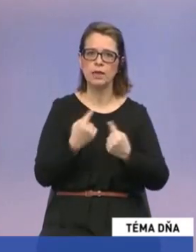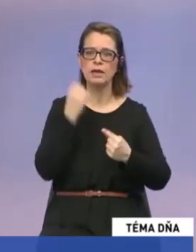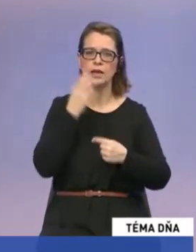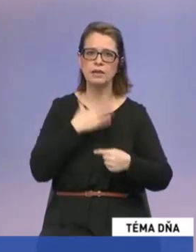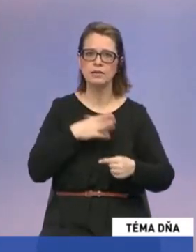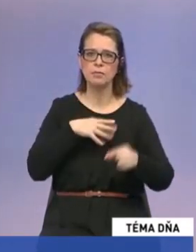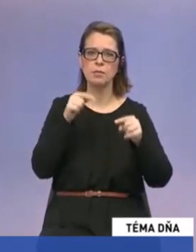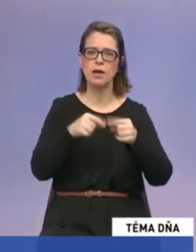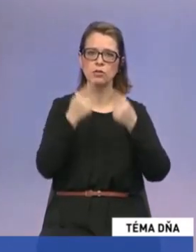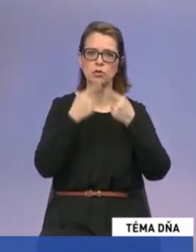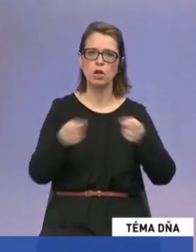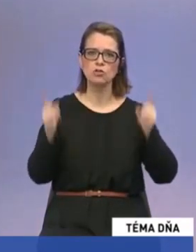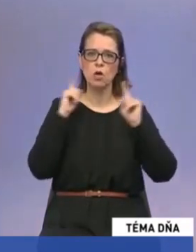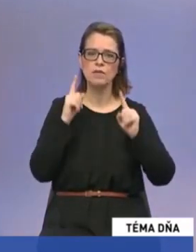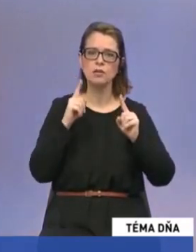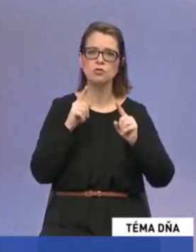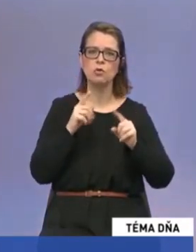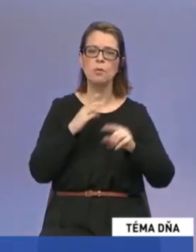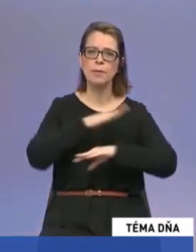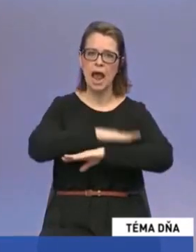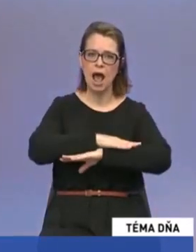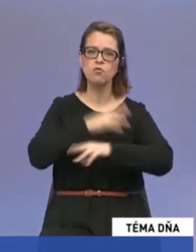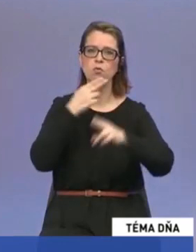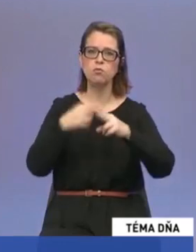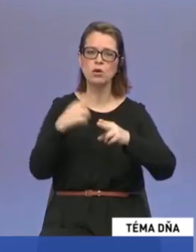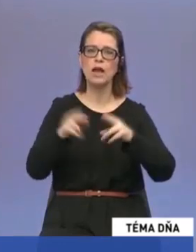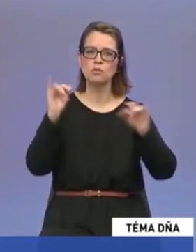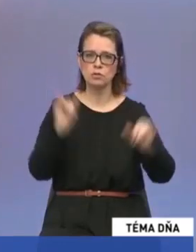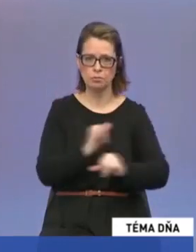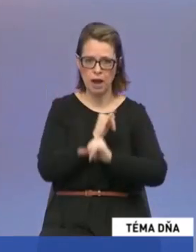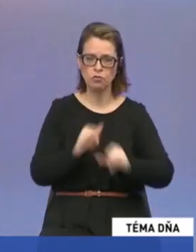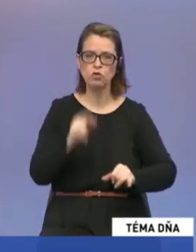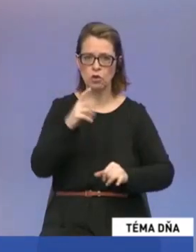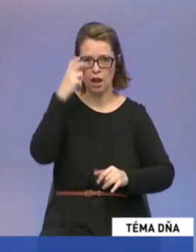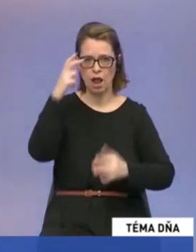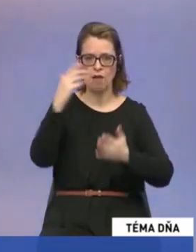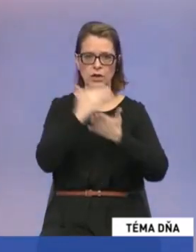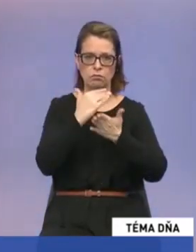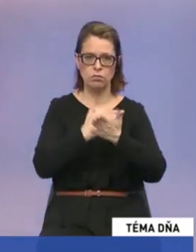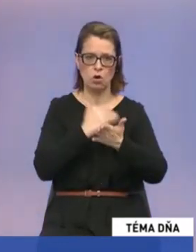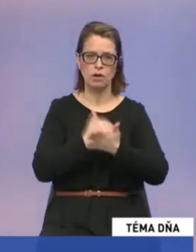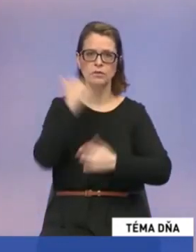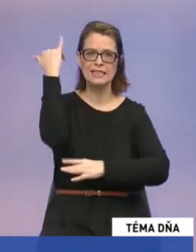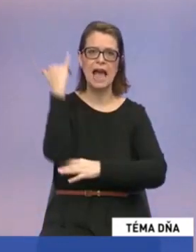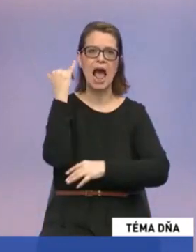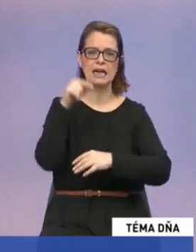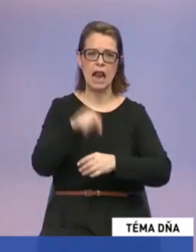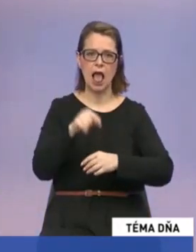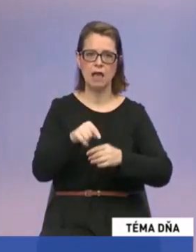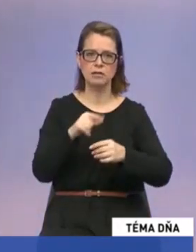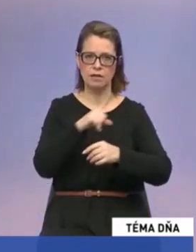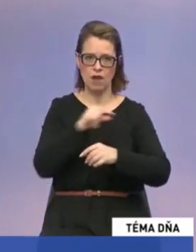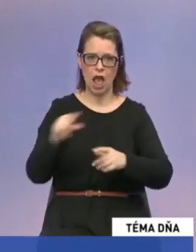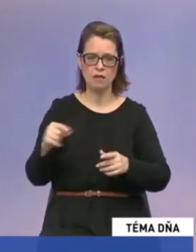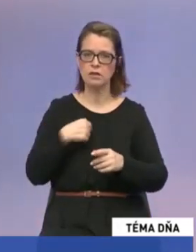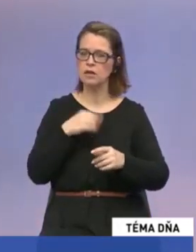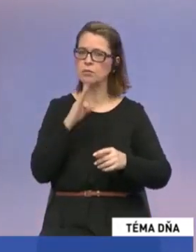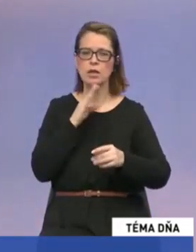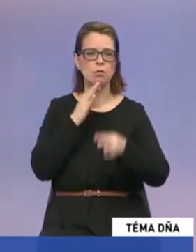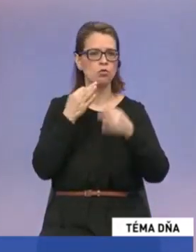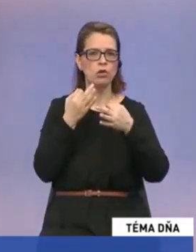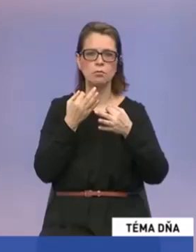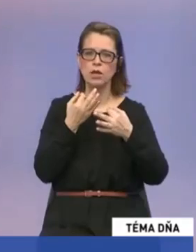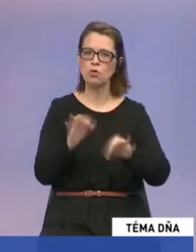mať na Slovensku právo, poriadok a správodlivosť, čo je hlavným programovým pilierom strany vlast, tak tu nemôžeme dopustiť